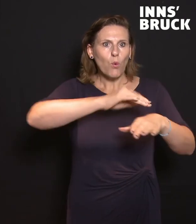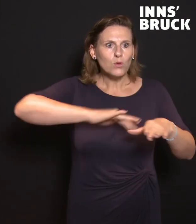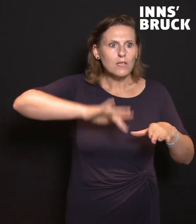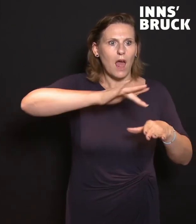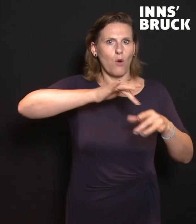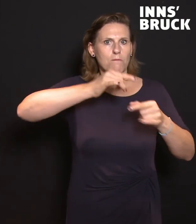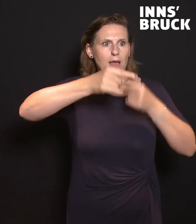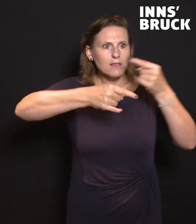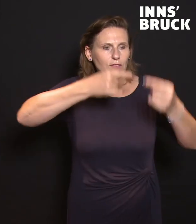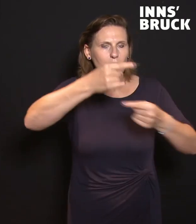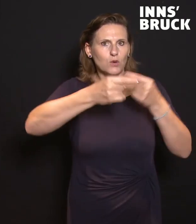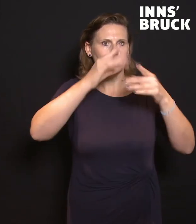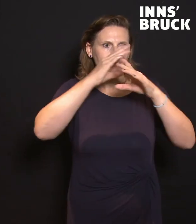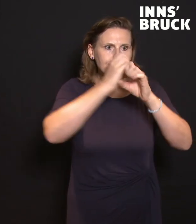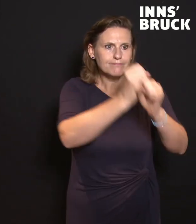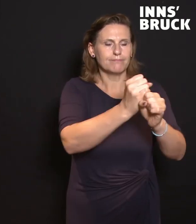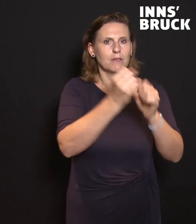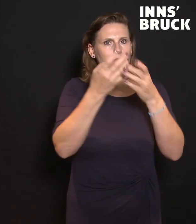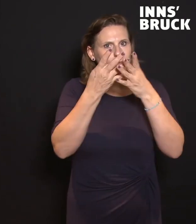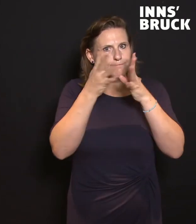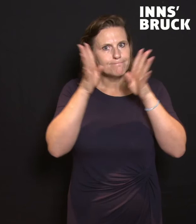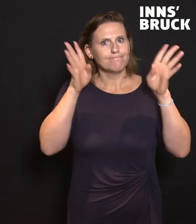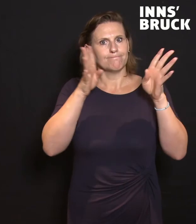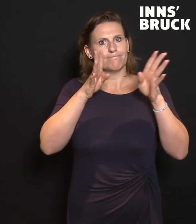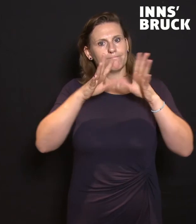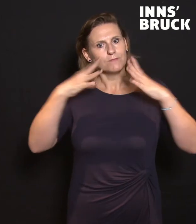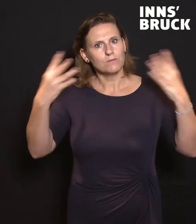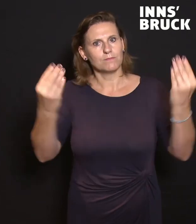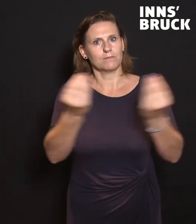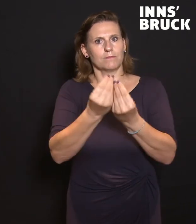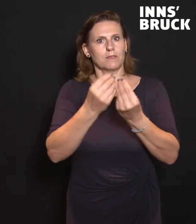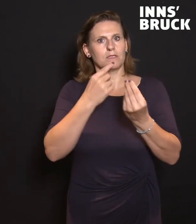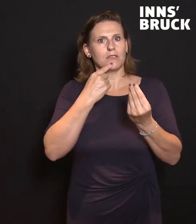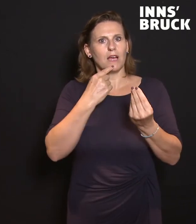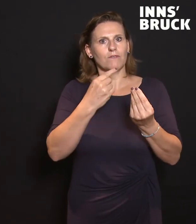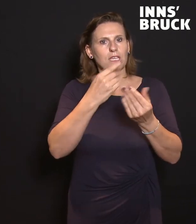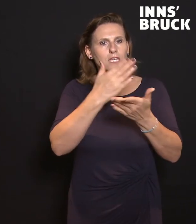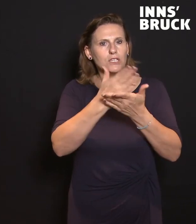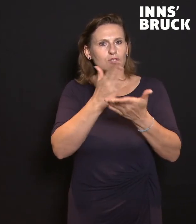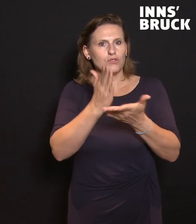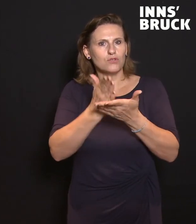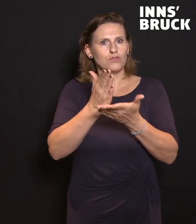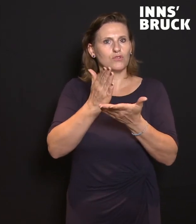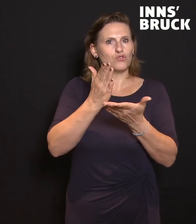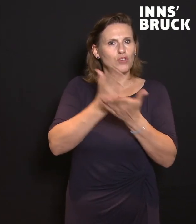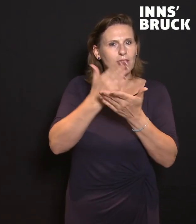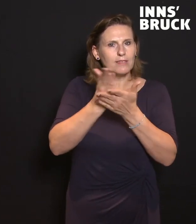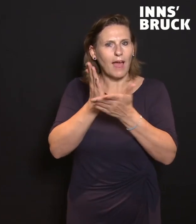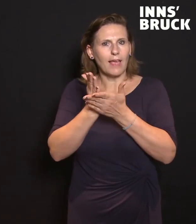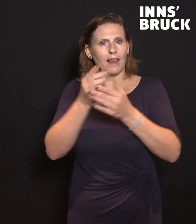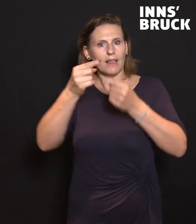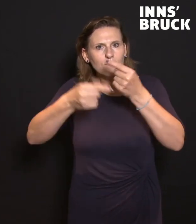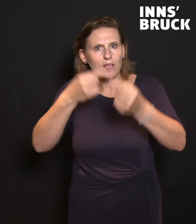sehr oft tun, hin zu einer ganzen umfassenden Mini-Stadtteilentwicklung beziehungsweise Mini-Stadtentwicklung